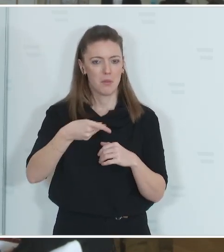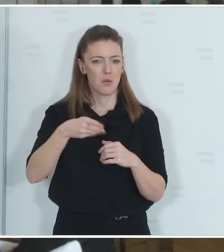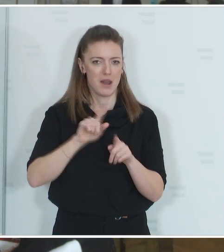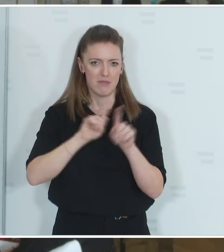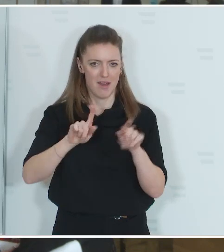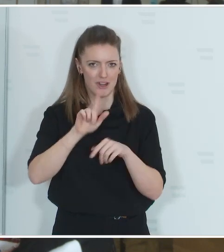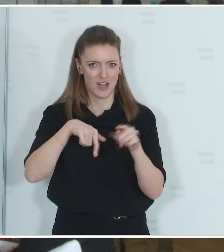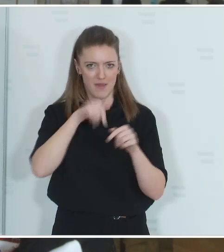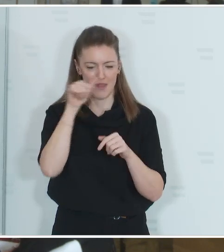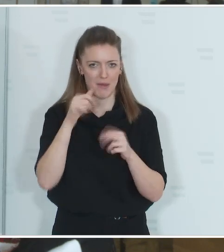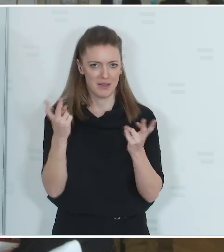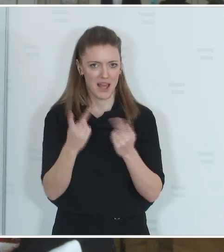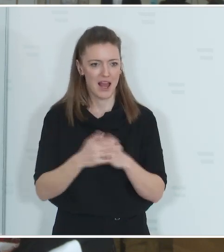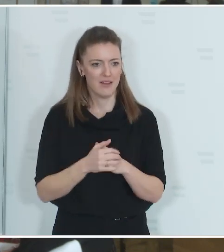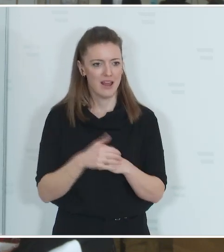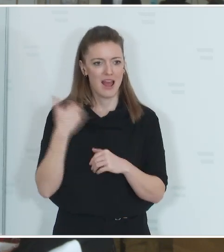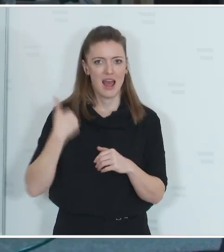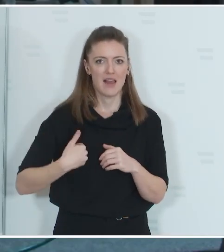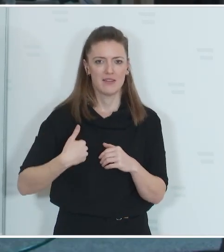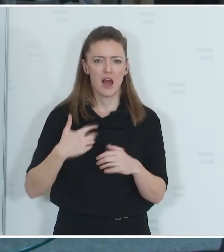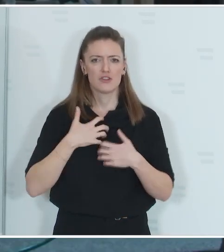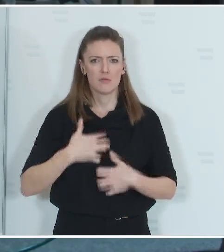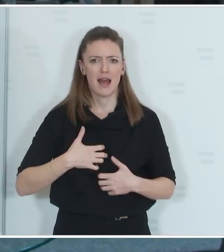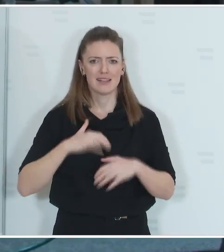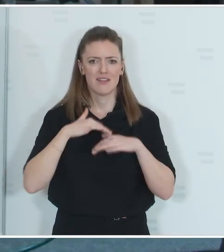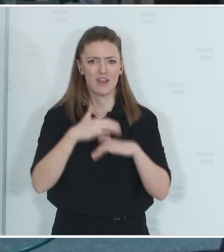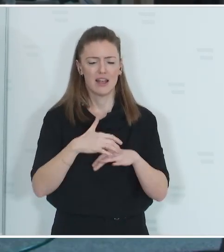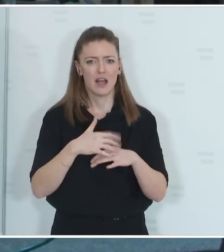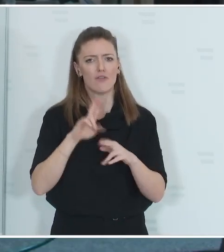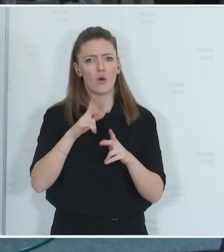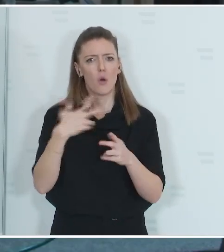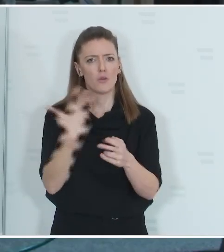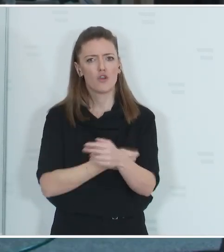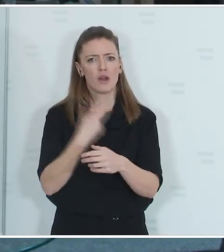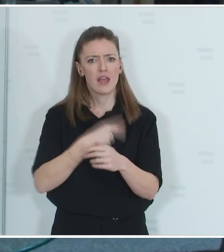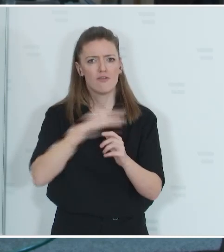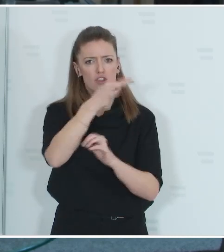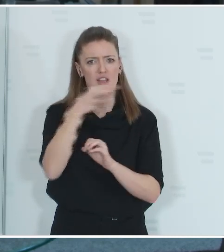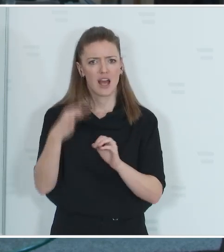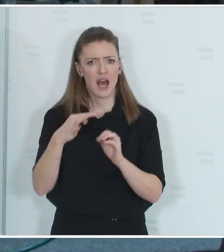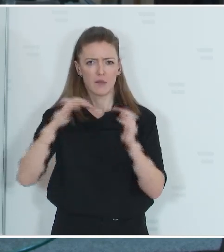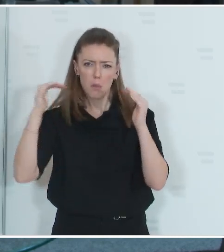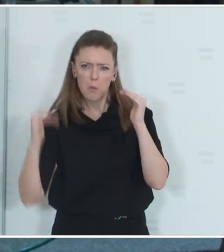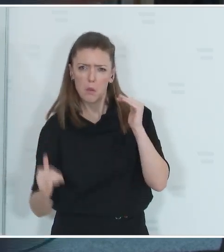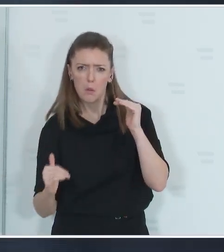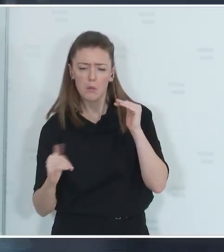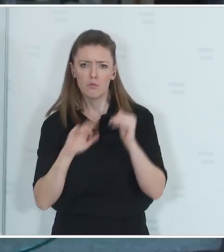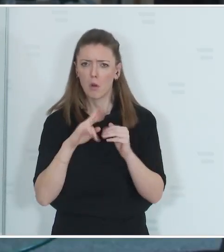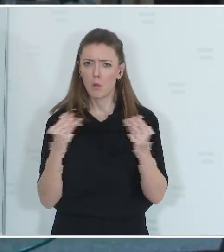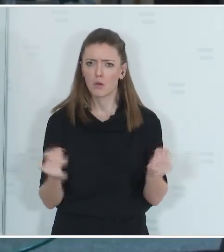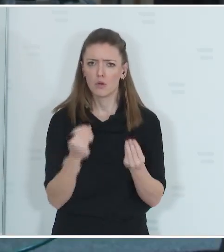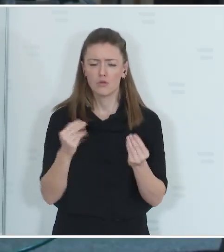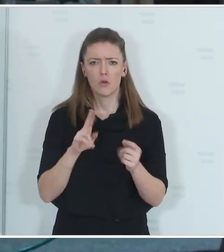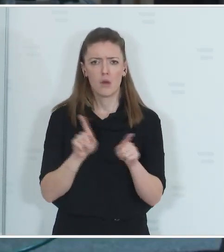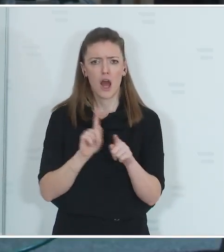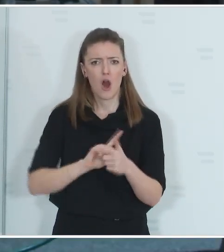Einerseits zur momentanen Masernwelle, Herr Minister, warum ist die Durchimpfungsrate in Österreich so niedrig und warum ist es vor allem